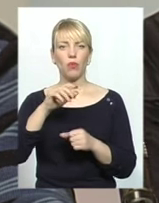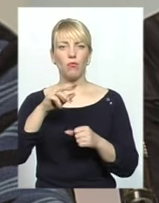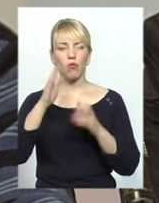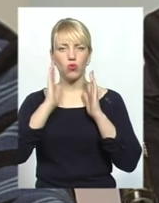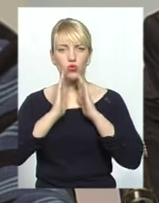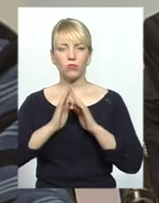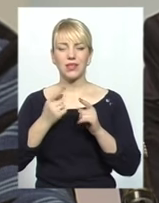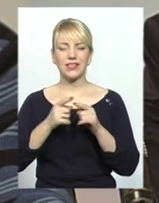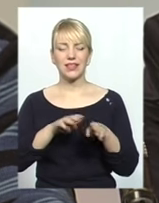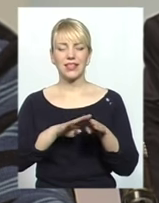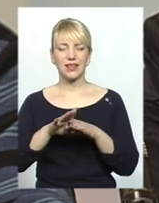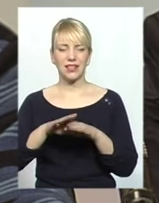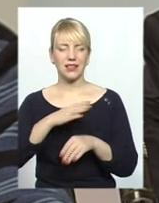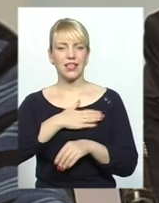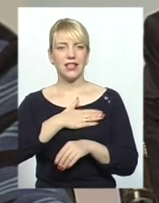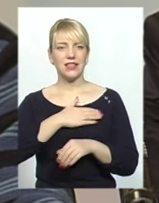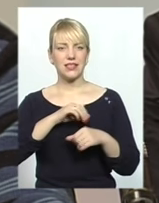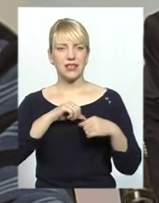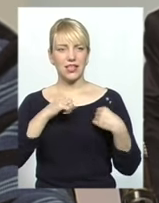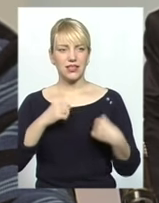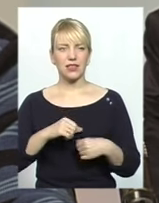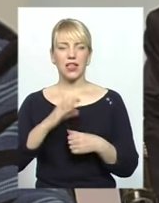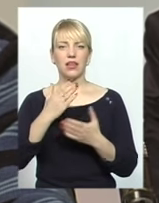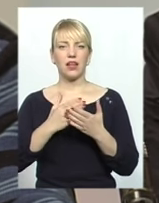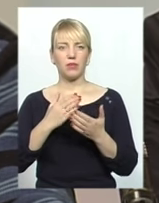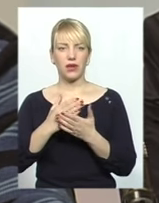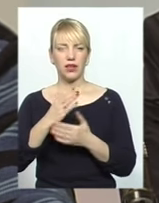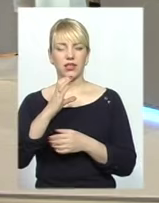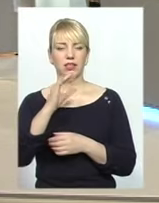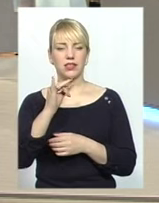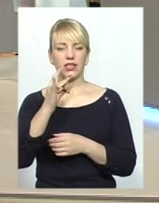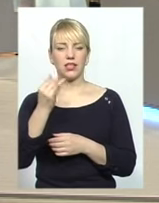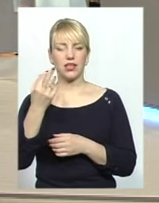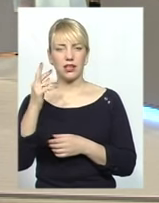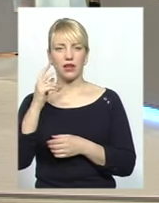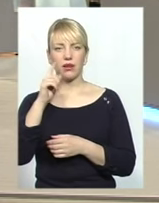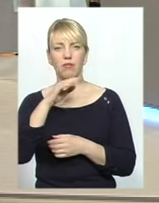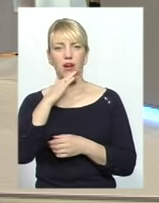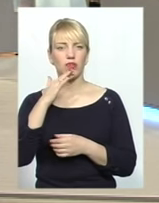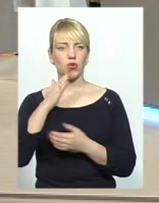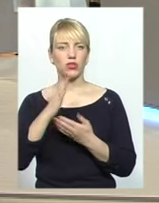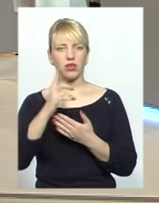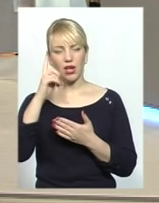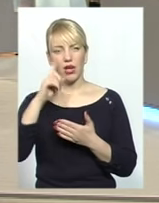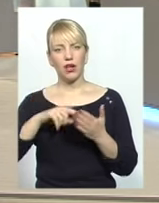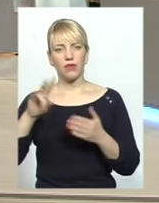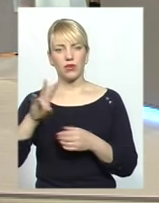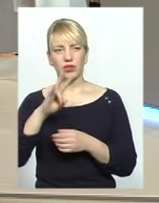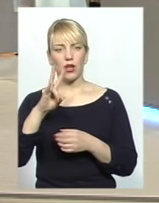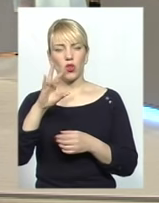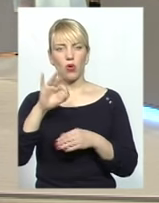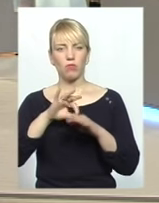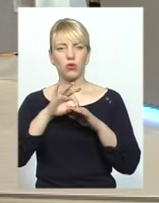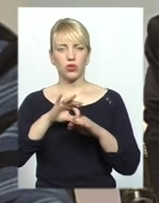що у Сирії є багато християн, там в будь-якій країні мусульманських є дуже багато християн. Але вони по кольору шкіри,